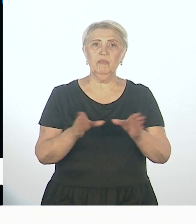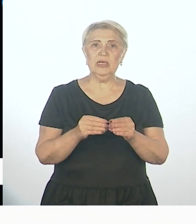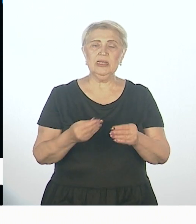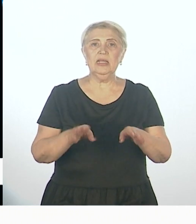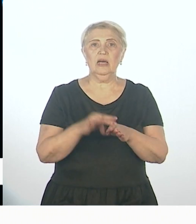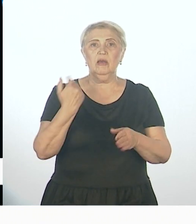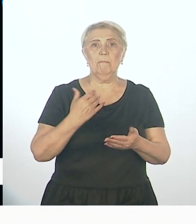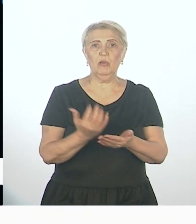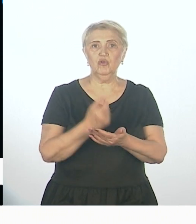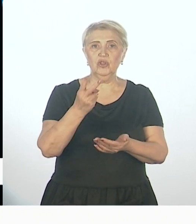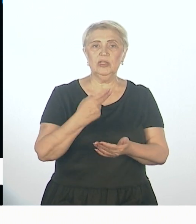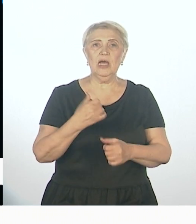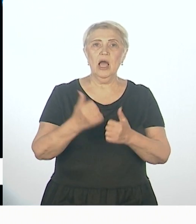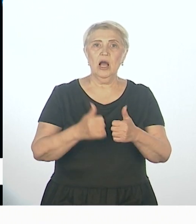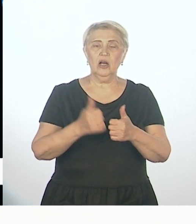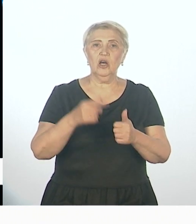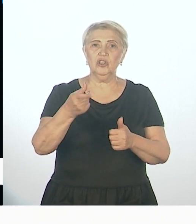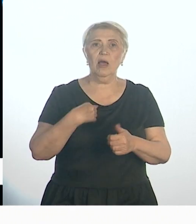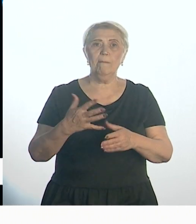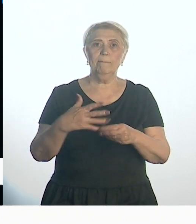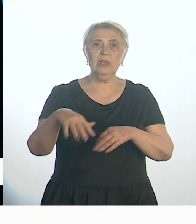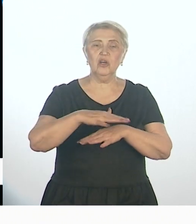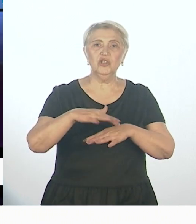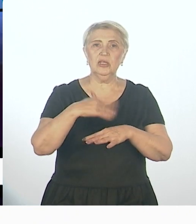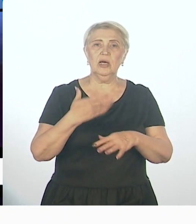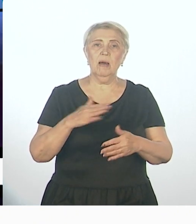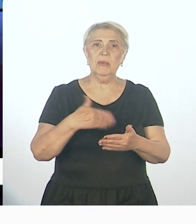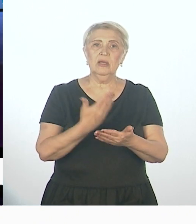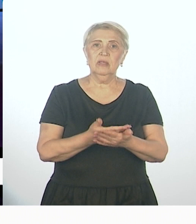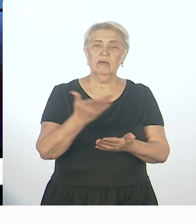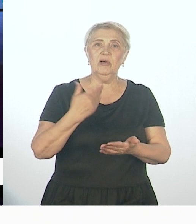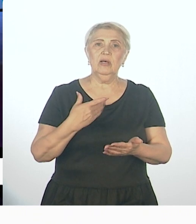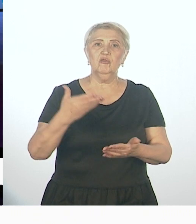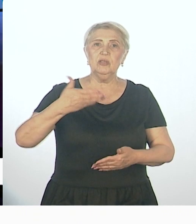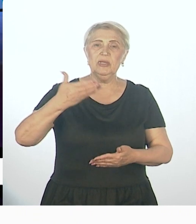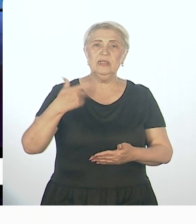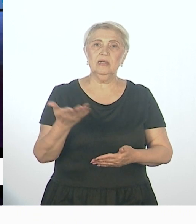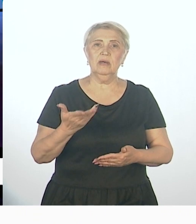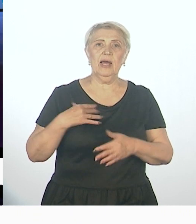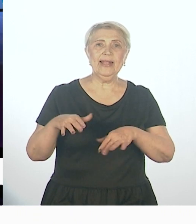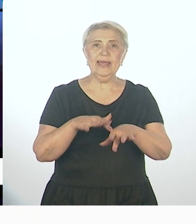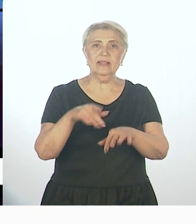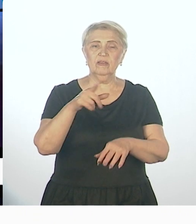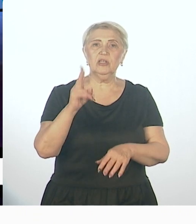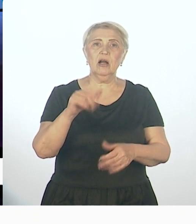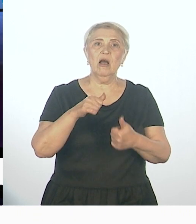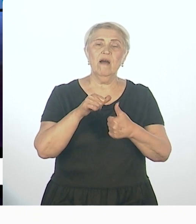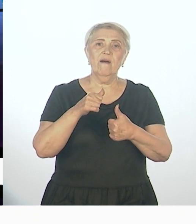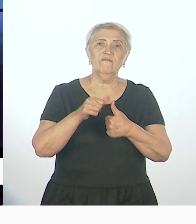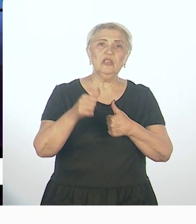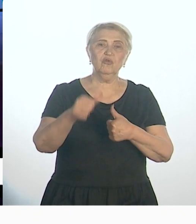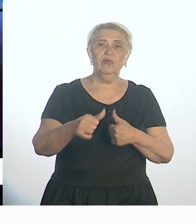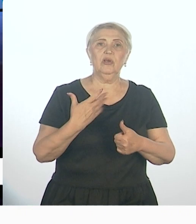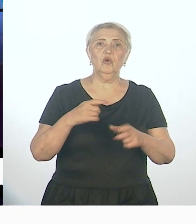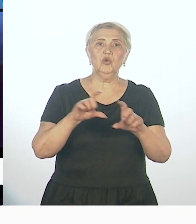так и получилось. Каждая практически площадка презентовалась деятельностью, как в основе учреждений